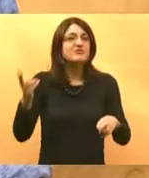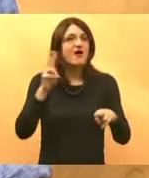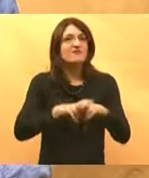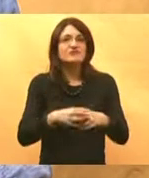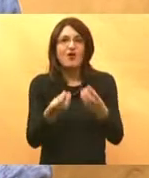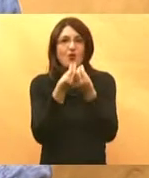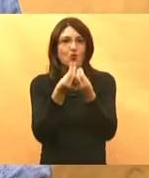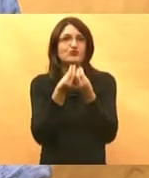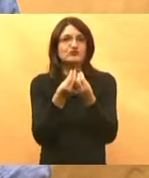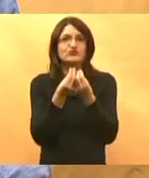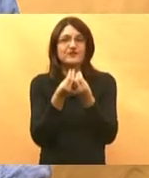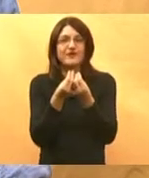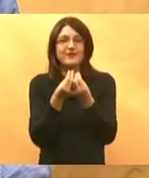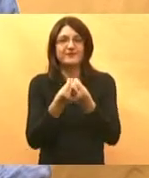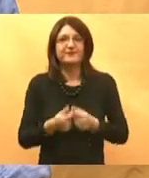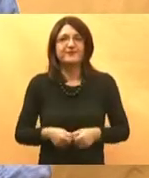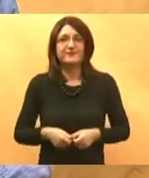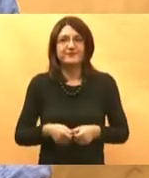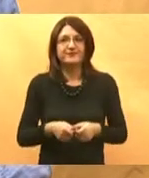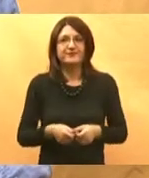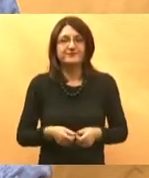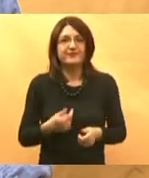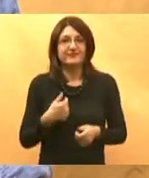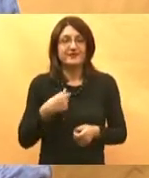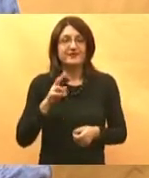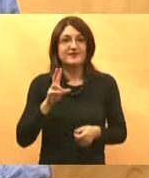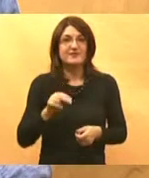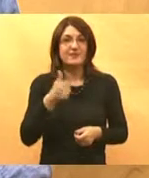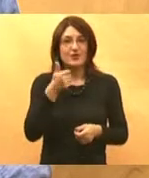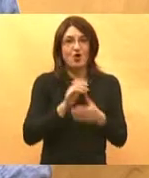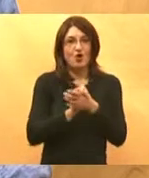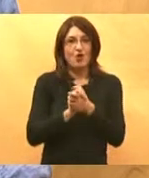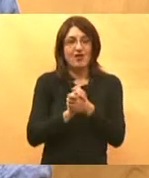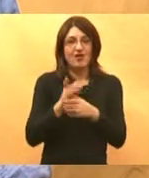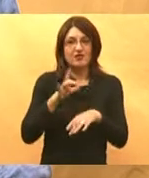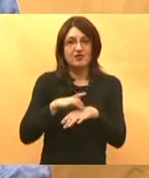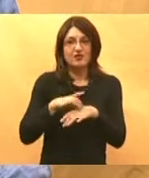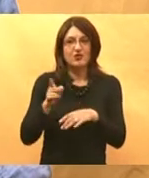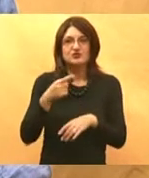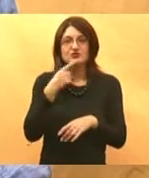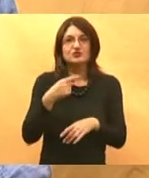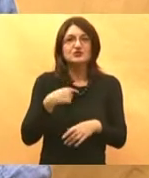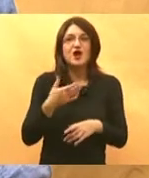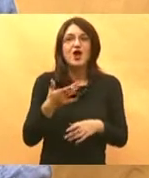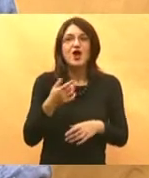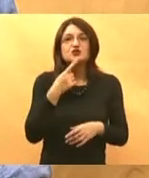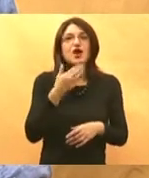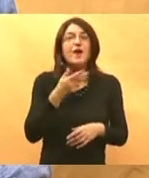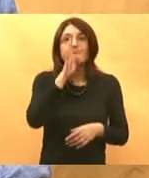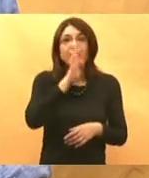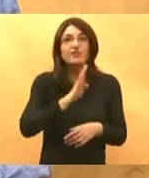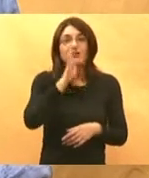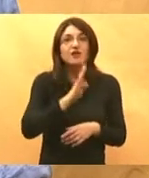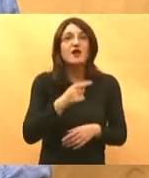smak svijeta, ali ću reći konkretno imam nekoliko kolega u Zagrebu koji mi redovito malo malo pošalju koliko su ponedjeljko